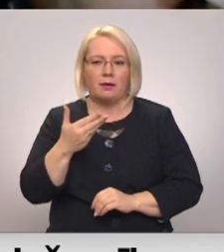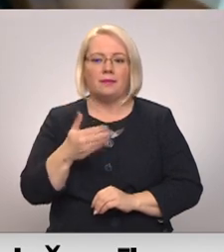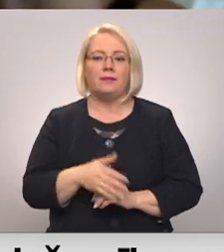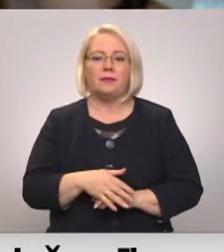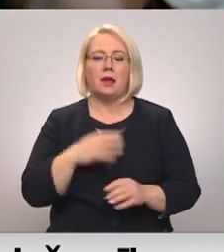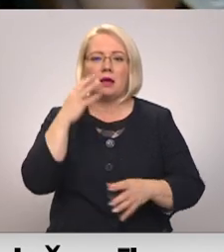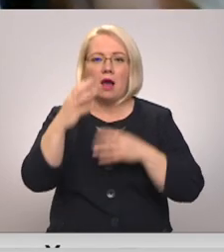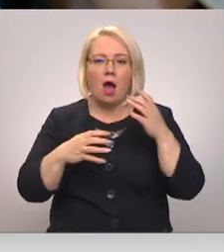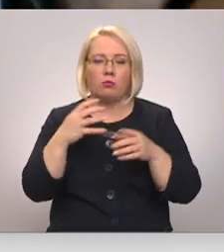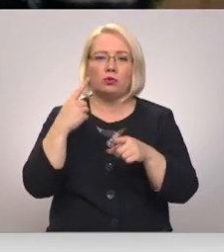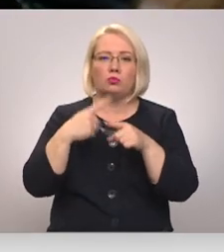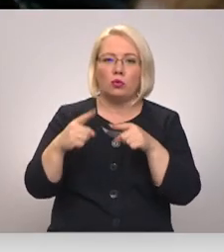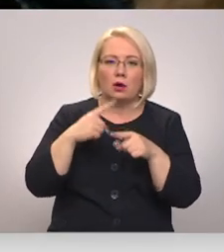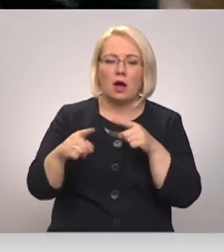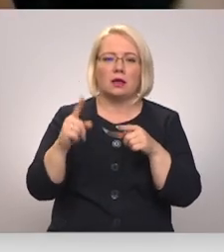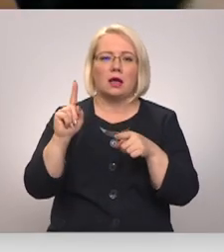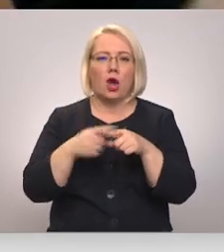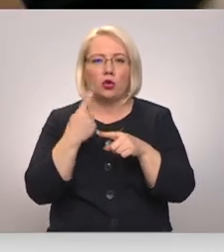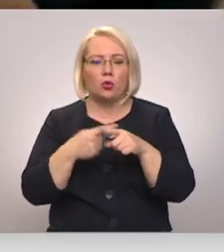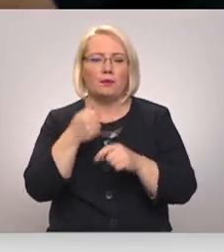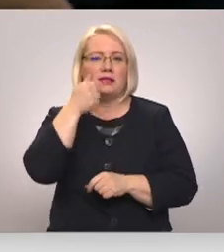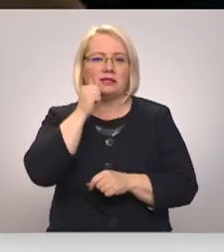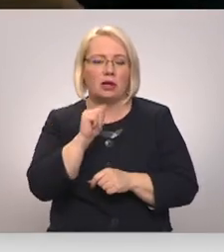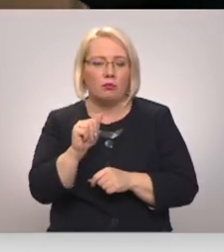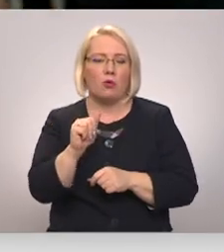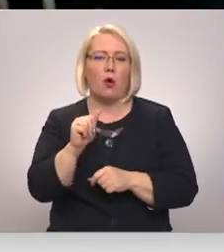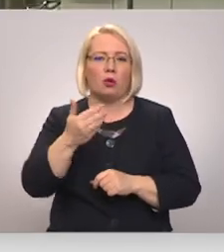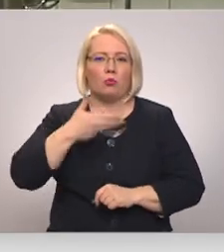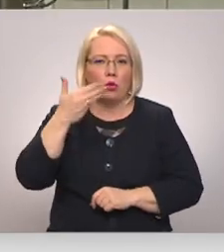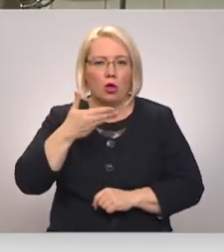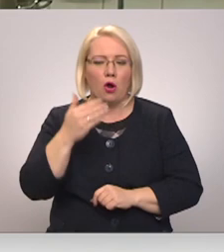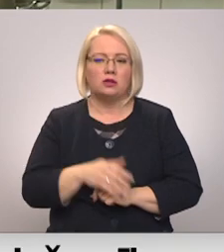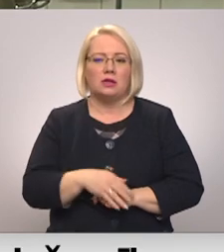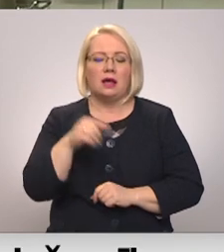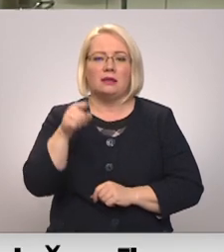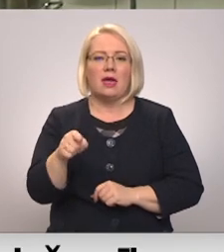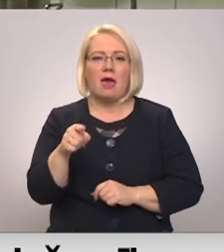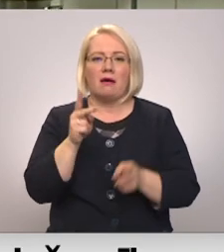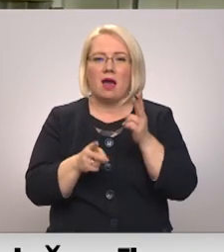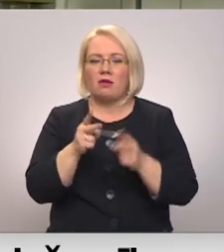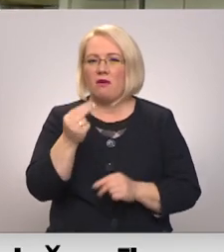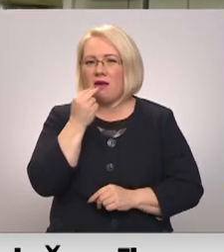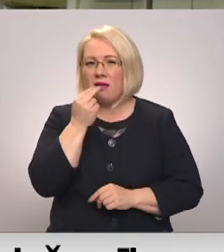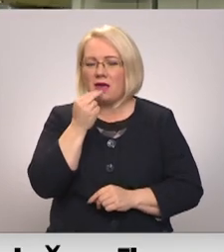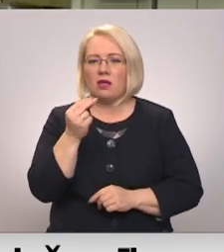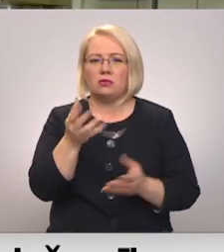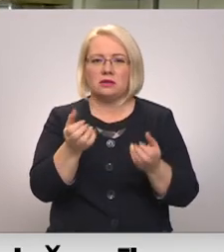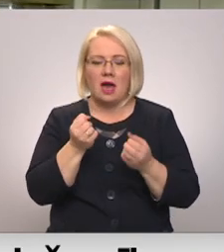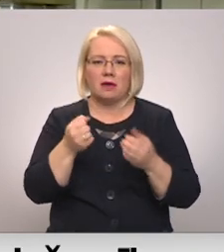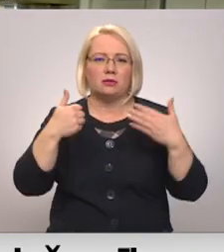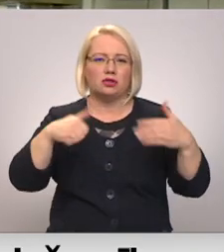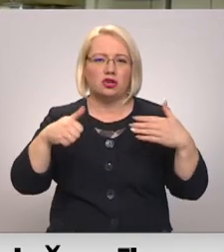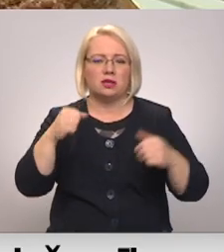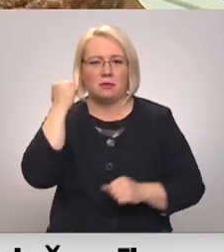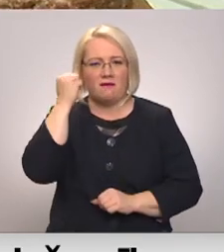Kāposta, burkāniņš, kāptupelīt, sīpolīt, čebuļjons. Šeit gatavoto ēdienu ik dienas saņem apmēram 60